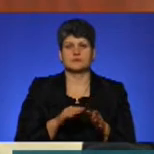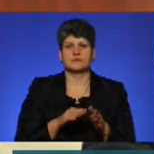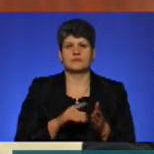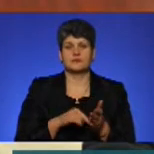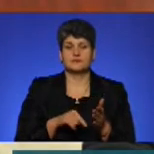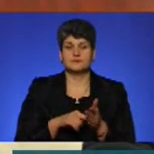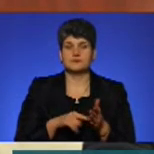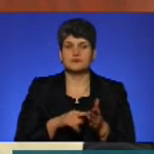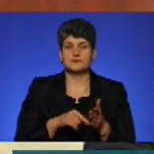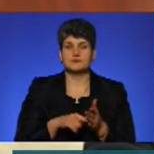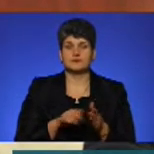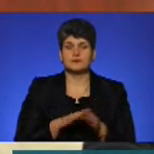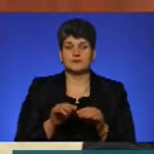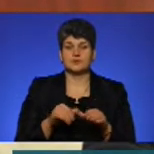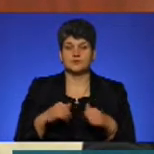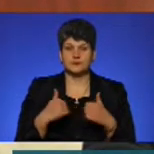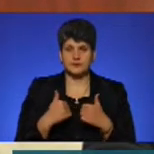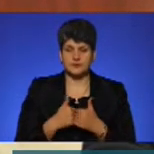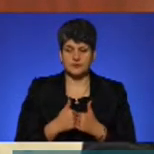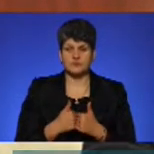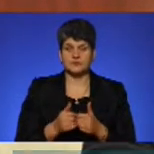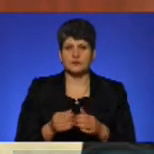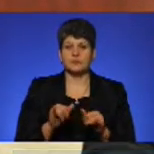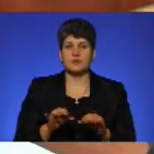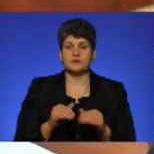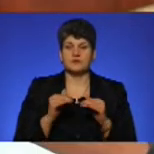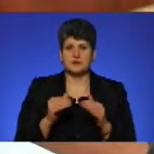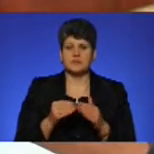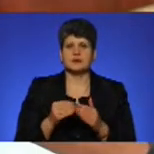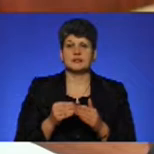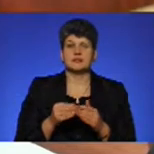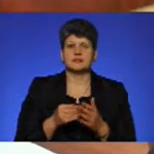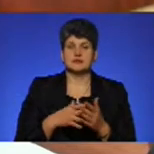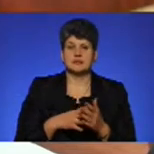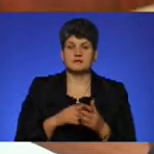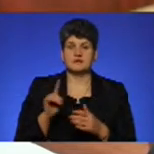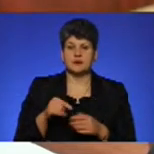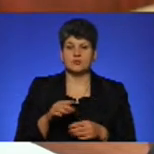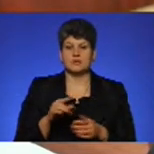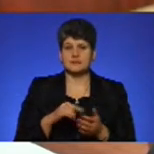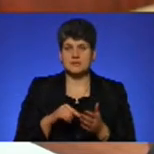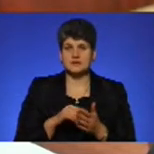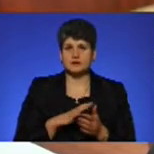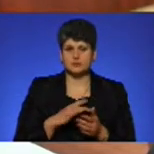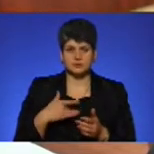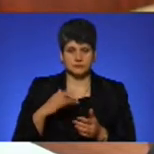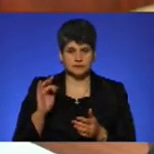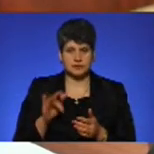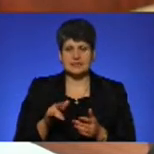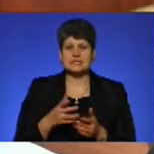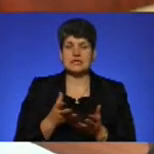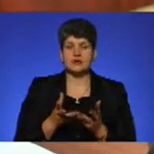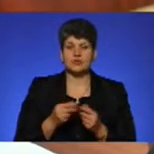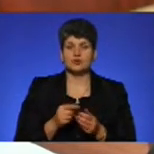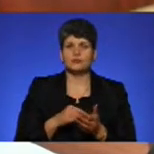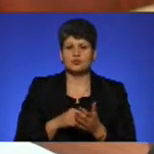Після рішення виконкому про підвищення тарифу вимоги керівництва міста були жорсткіші. За рахунок міського бюджету було закуплено 100